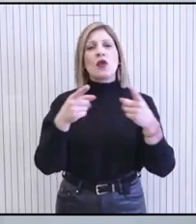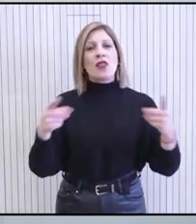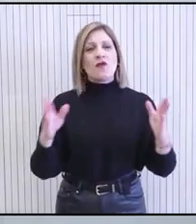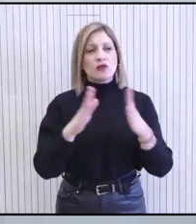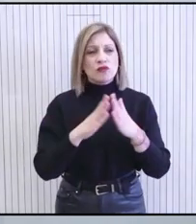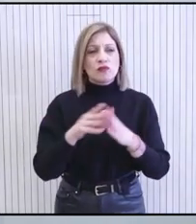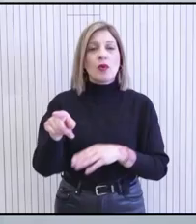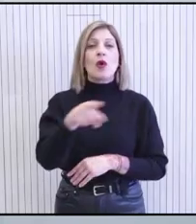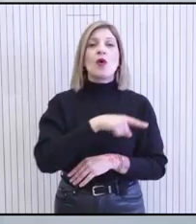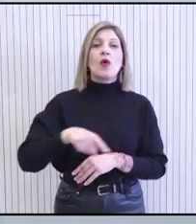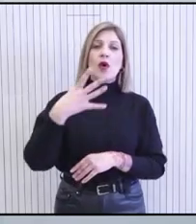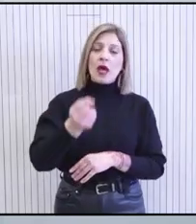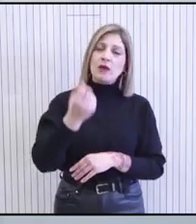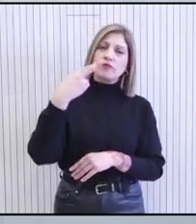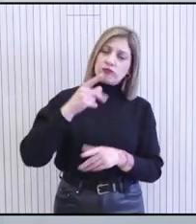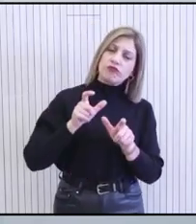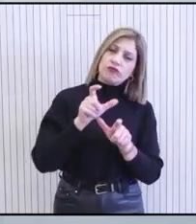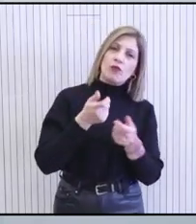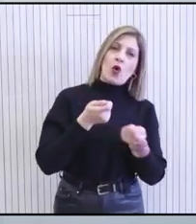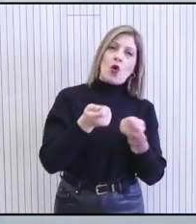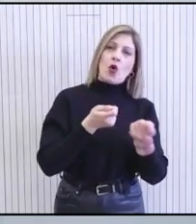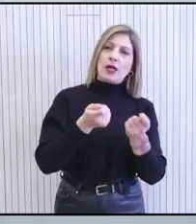συνοικισμούς παρέχεται αυξημένη χορηγία.